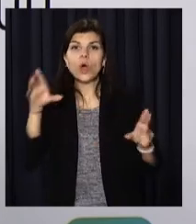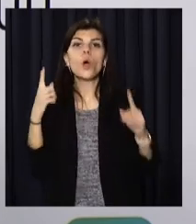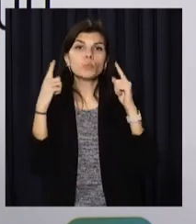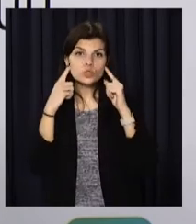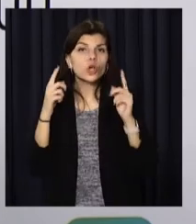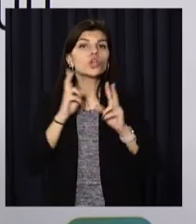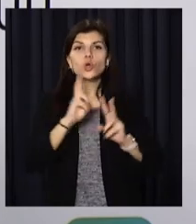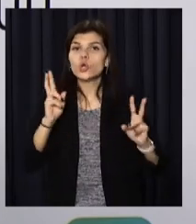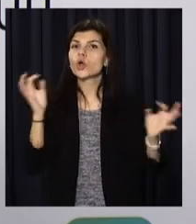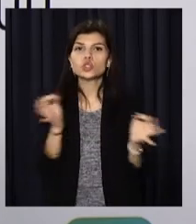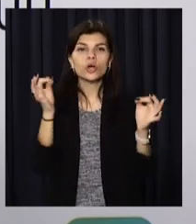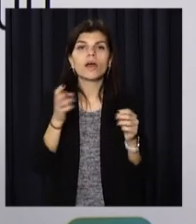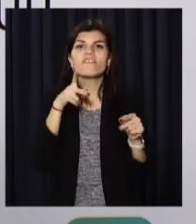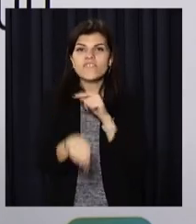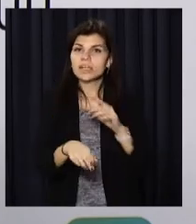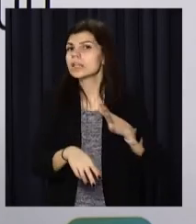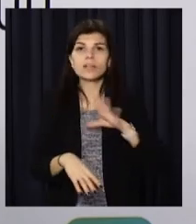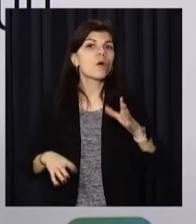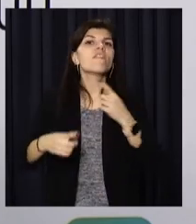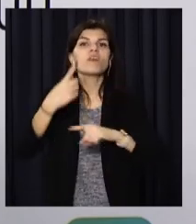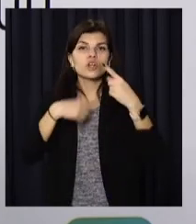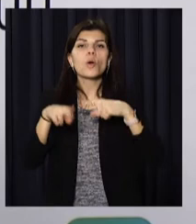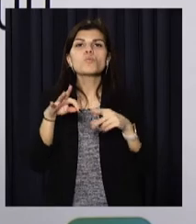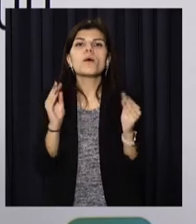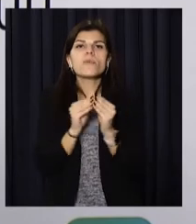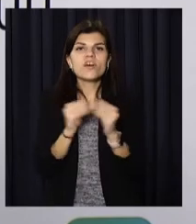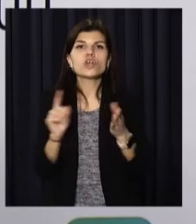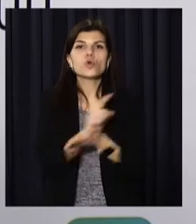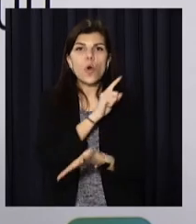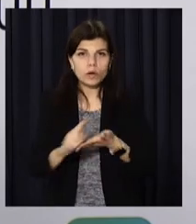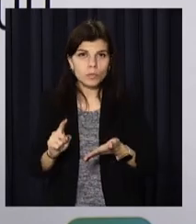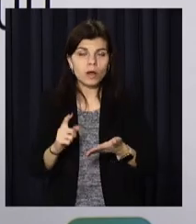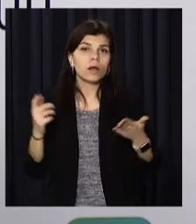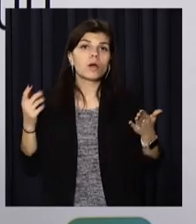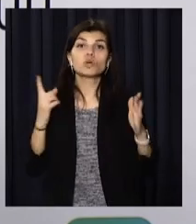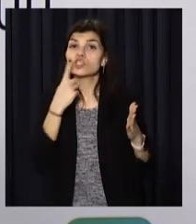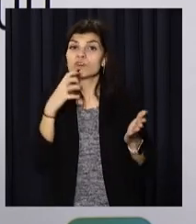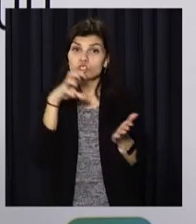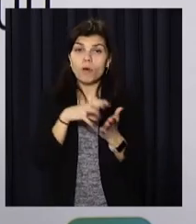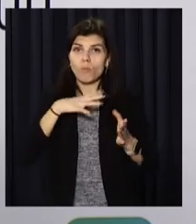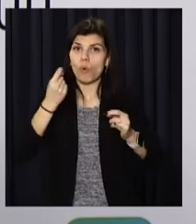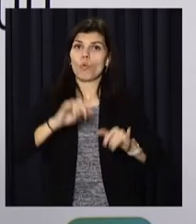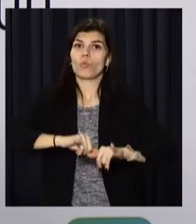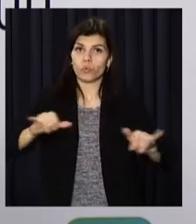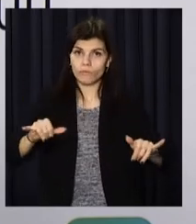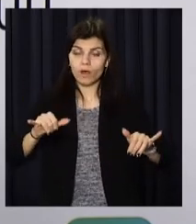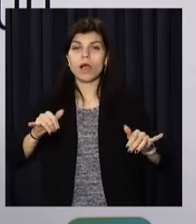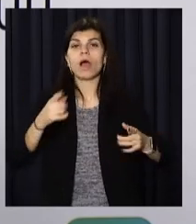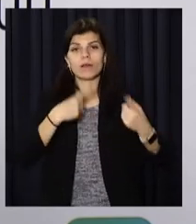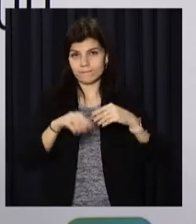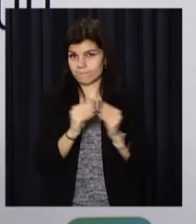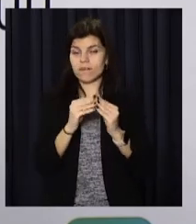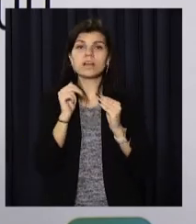Ніхто нічого не відрізав. Повернулися до попередніх нормативів, які саме і завжди були.